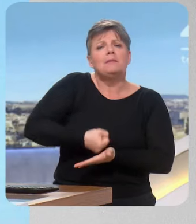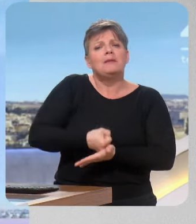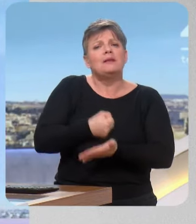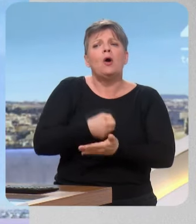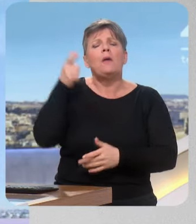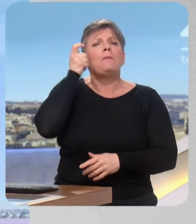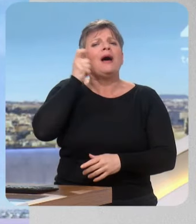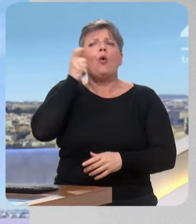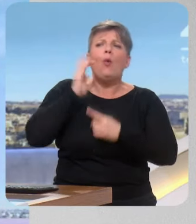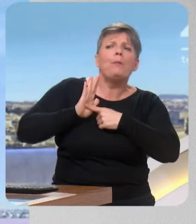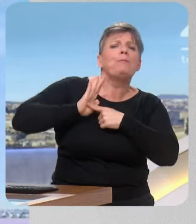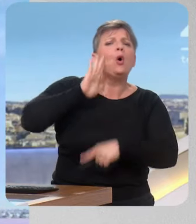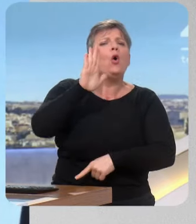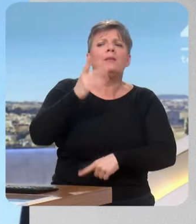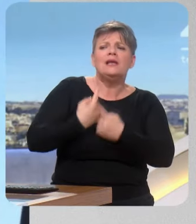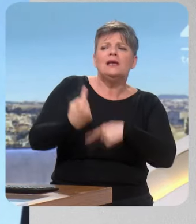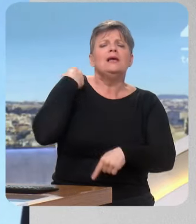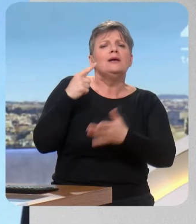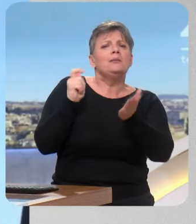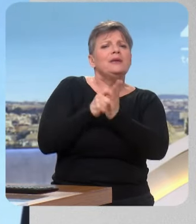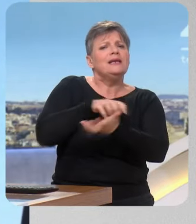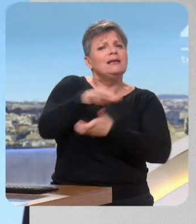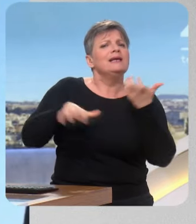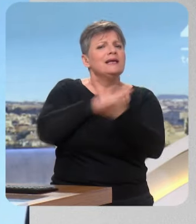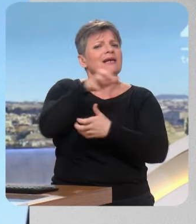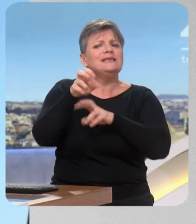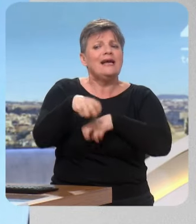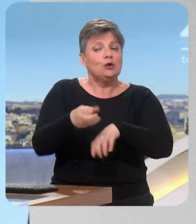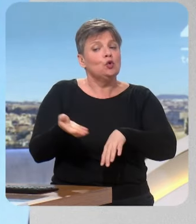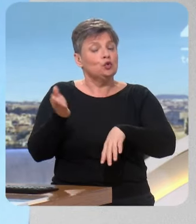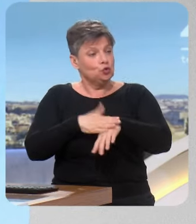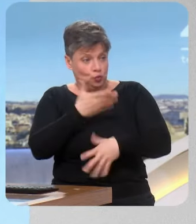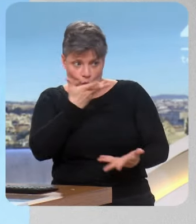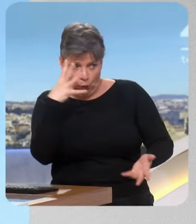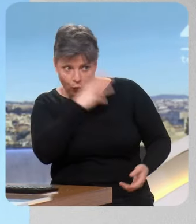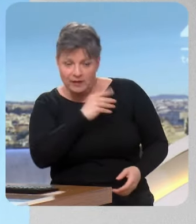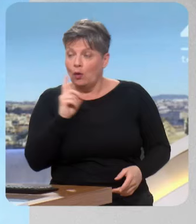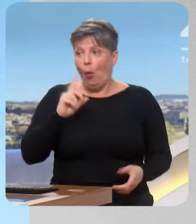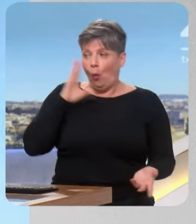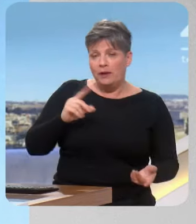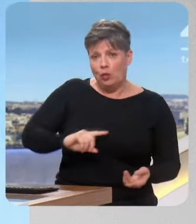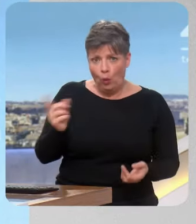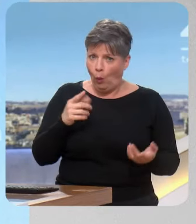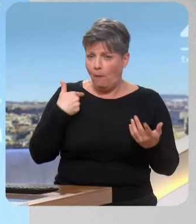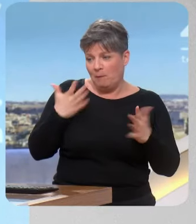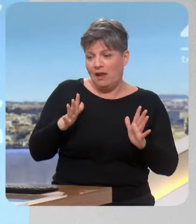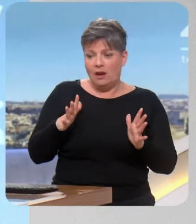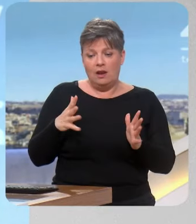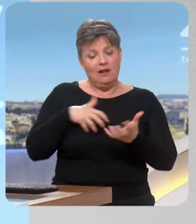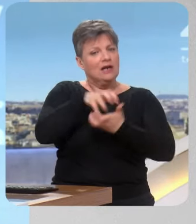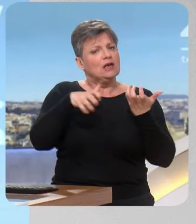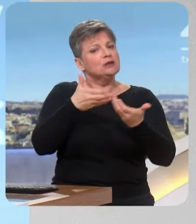quoi ? Ça, oublié ? Alors, ce n pas oublié parce que la crise, effectivement, est derrière nous. Mais je pense que le mal-être agricole est encore là.